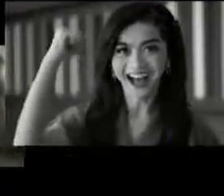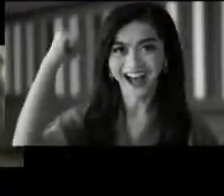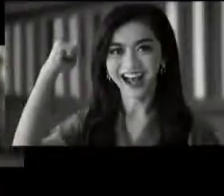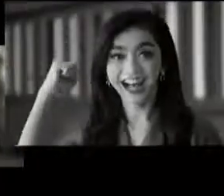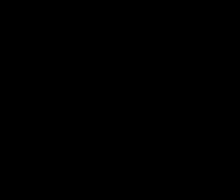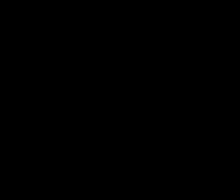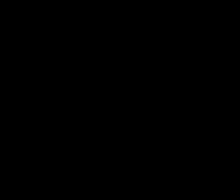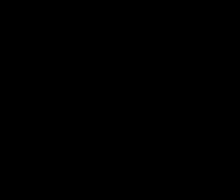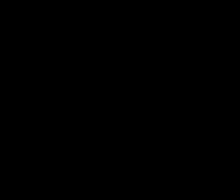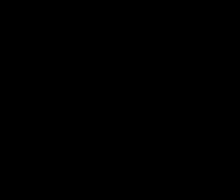menikmati selamat